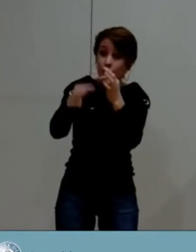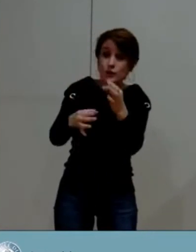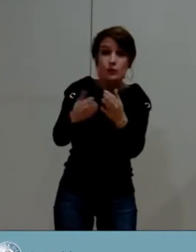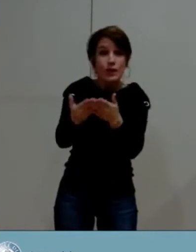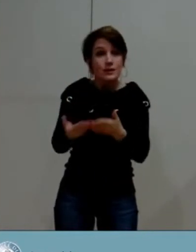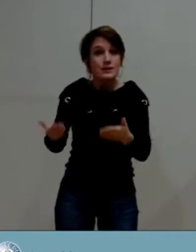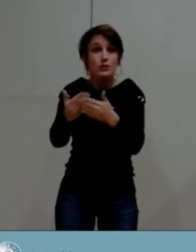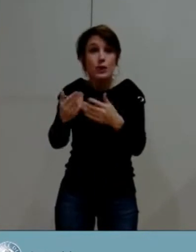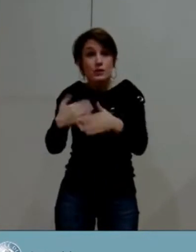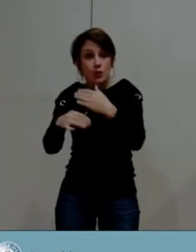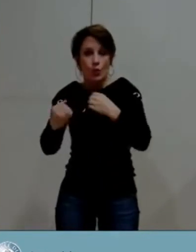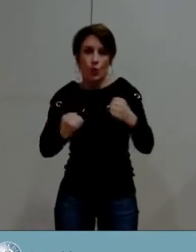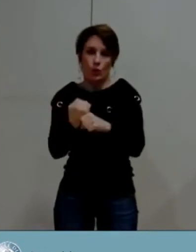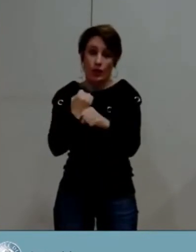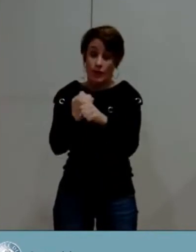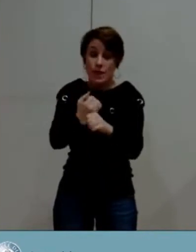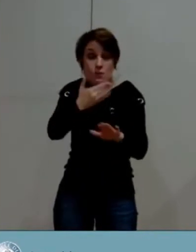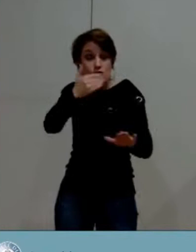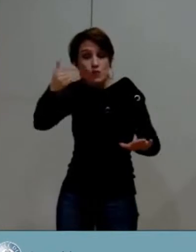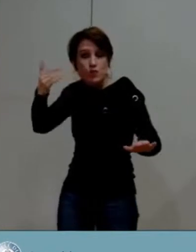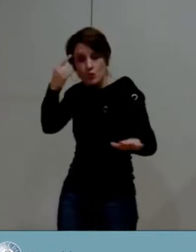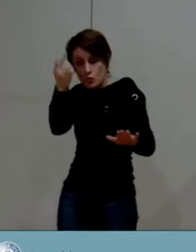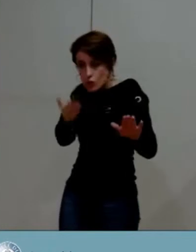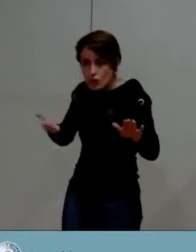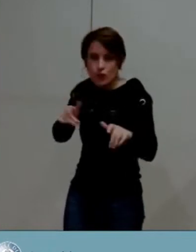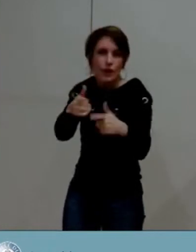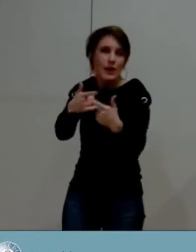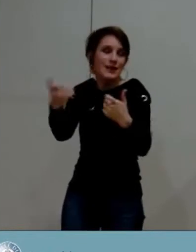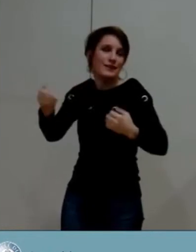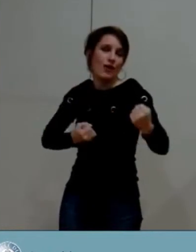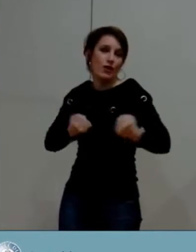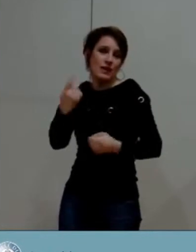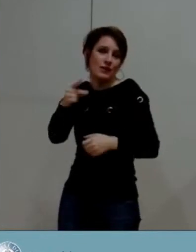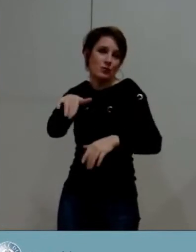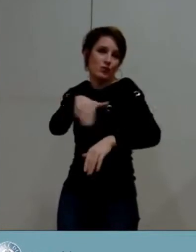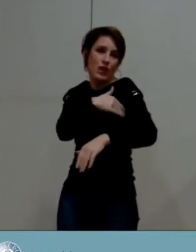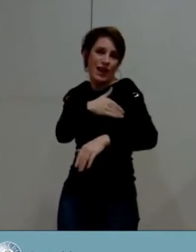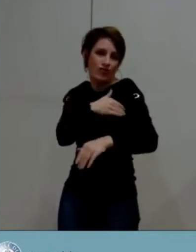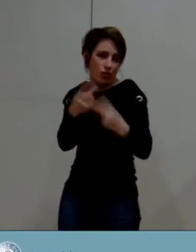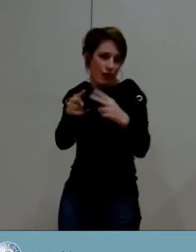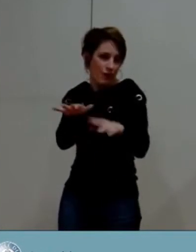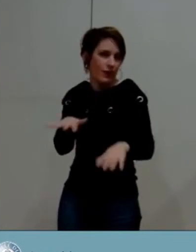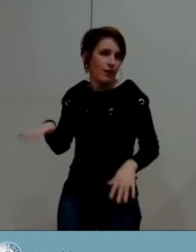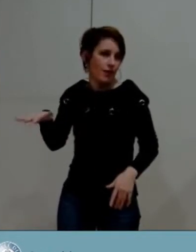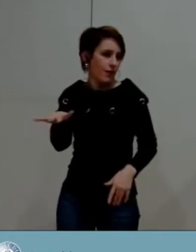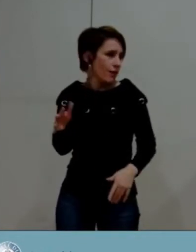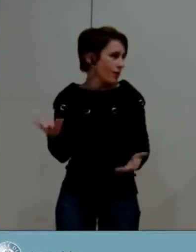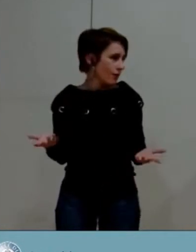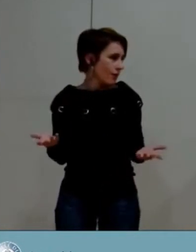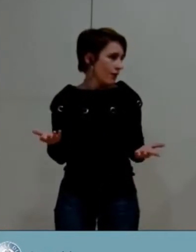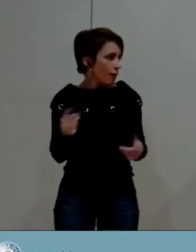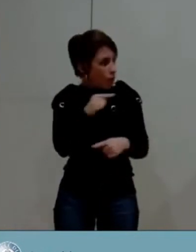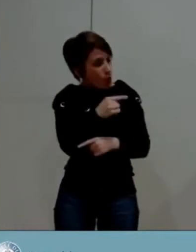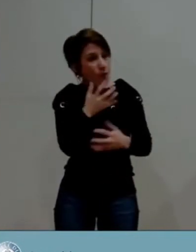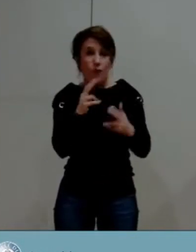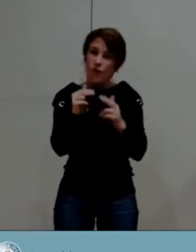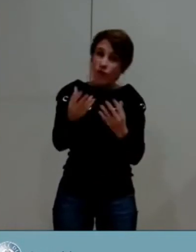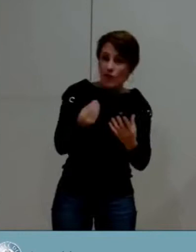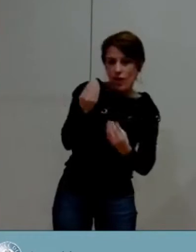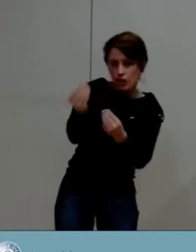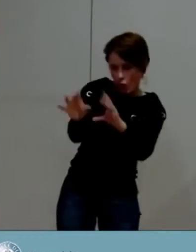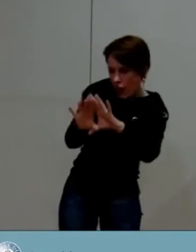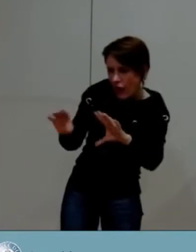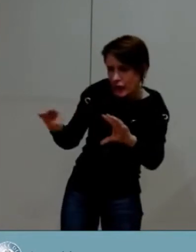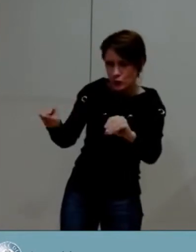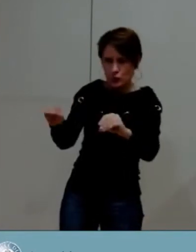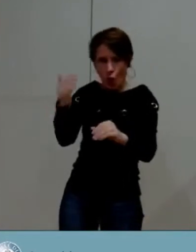travail dont dépend l'efficacité de vos services et comment comptez-vous rassurer les agents et leur apporter le soutien